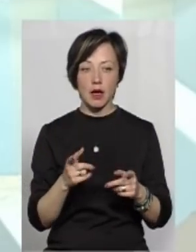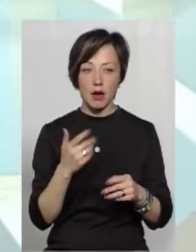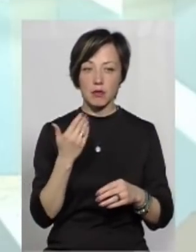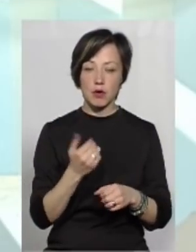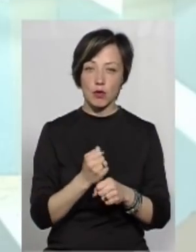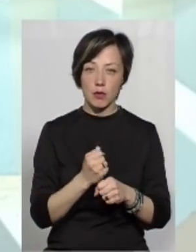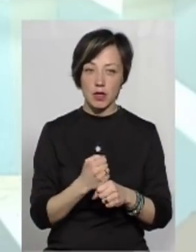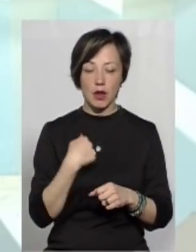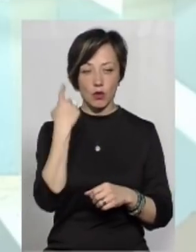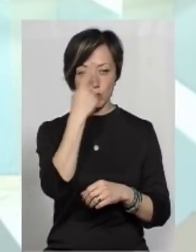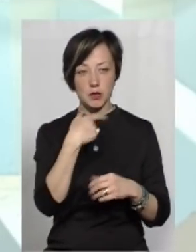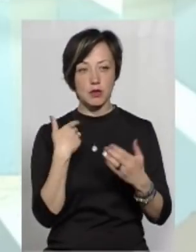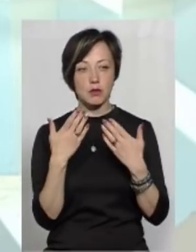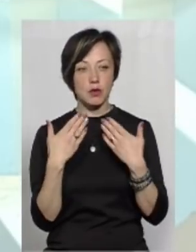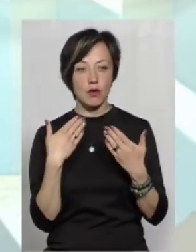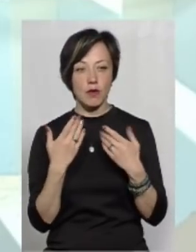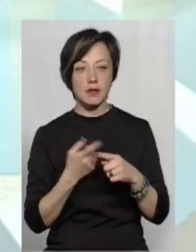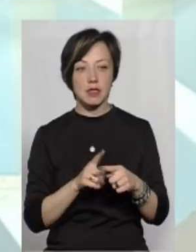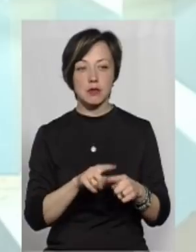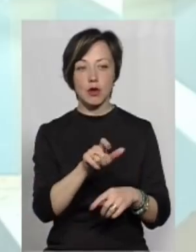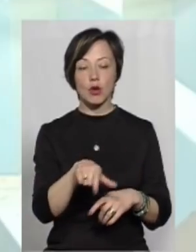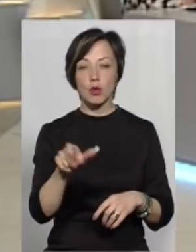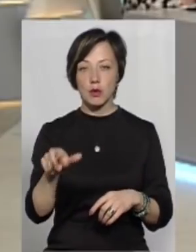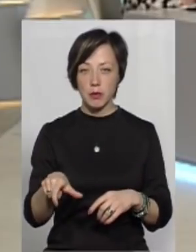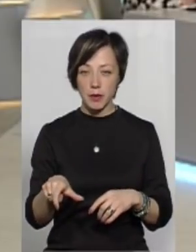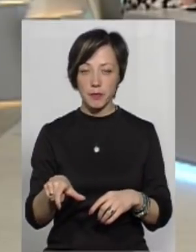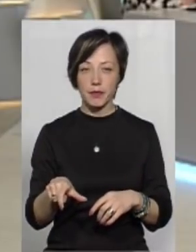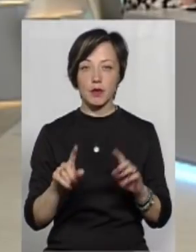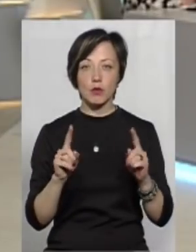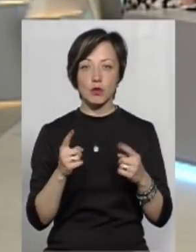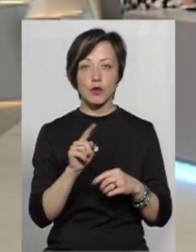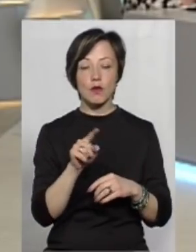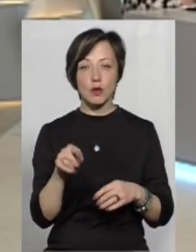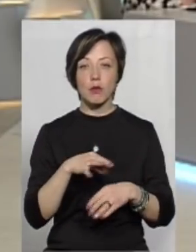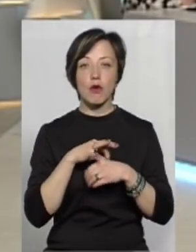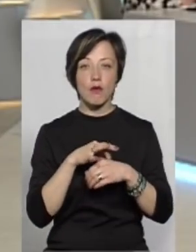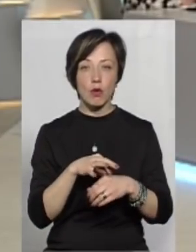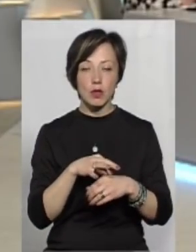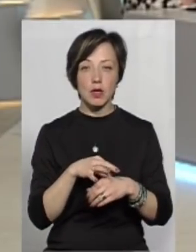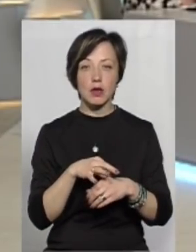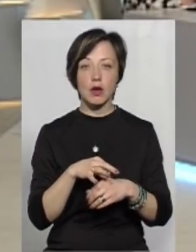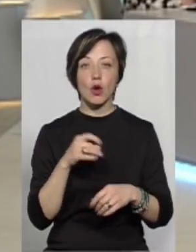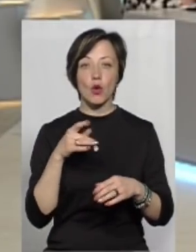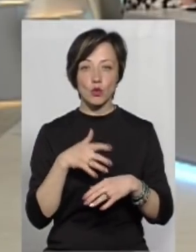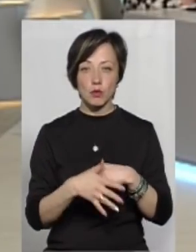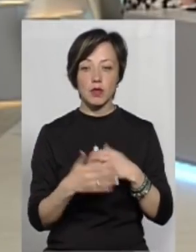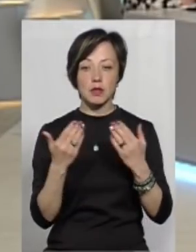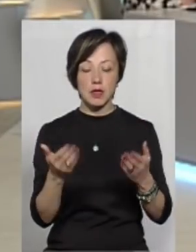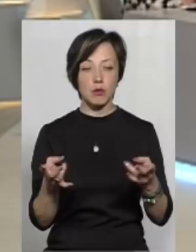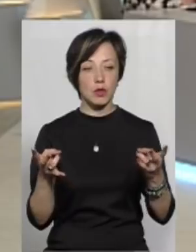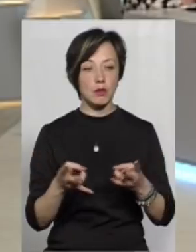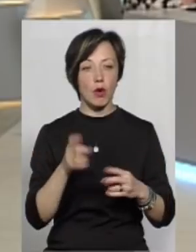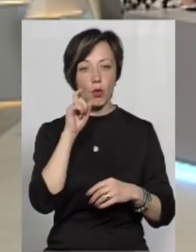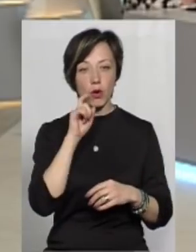ми робили. Я особисто спілкувався з цими людьми, тому що вони проводять, розуміють, що це їм потрібно,